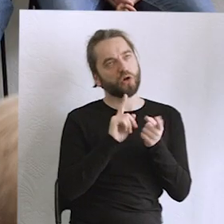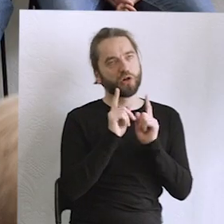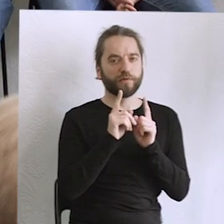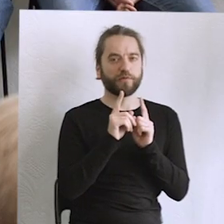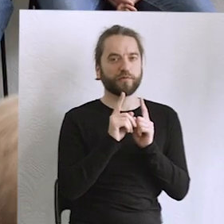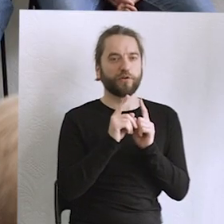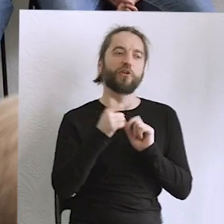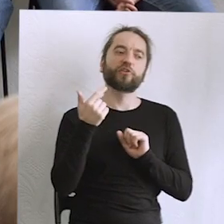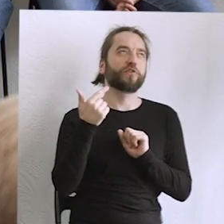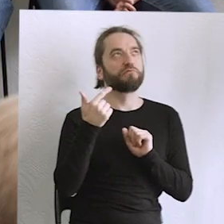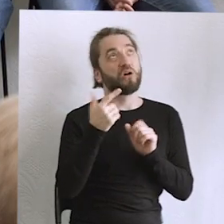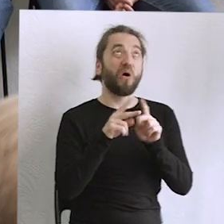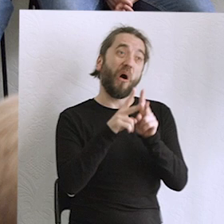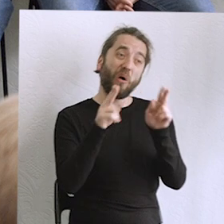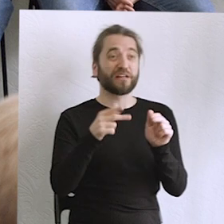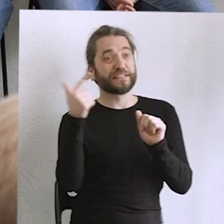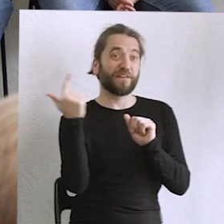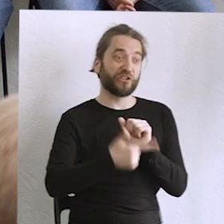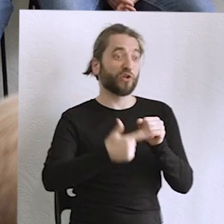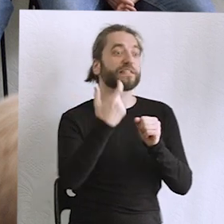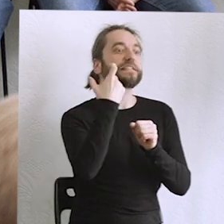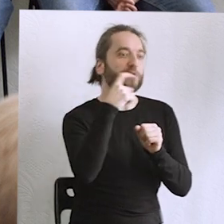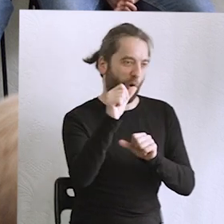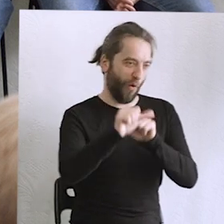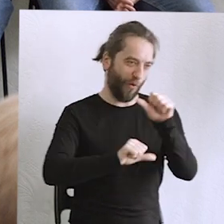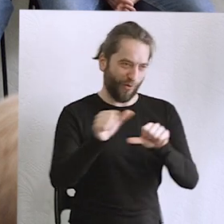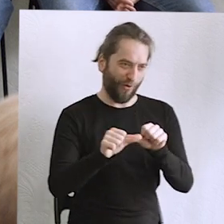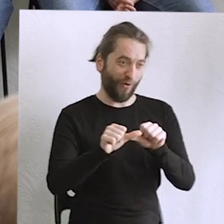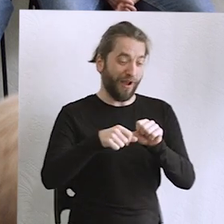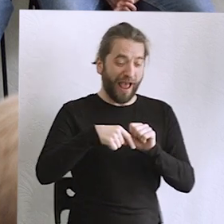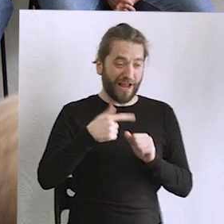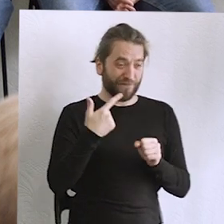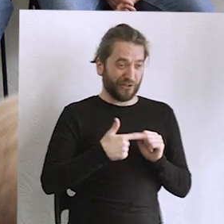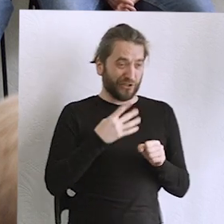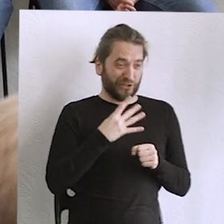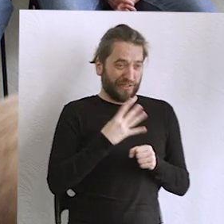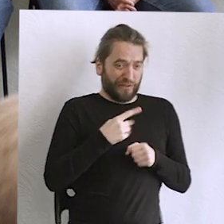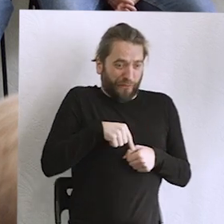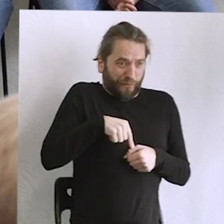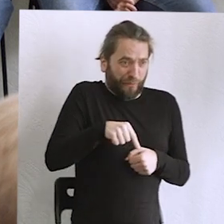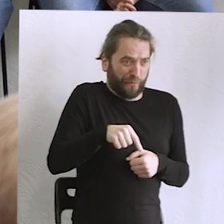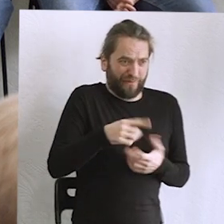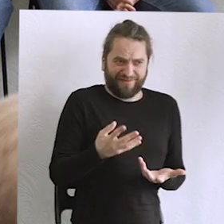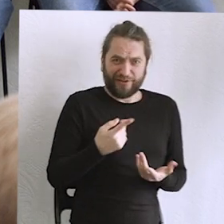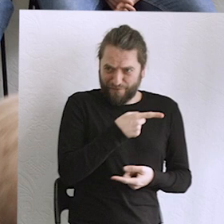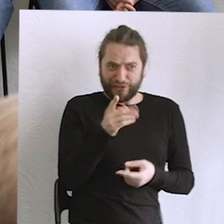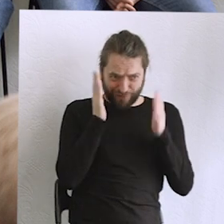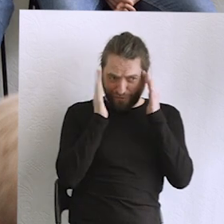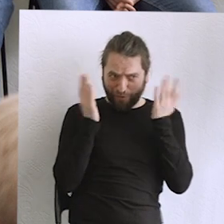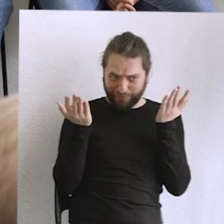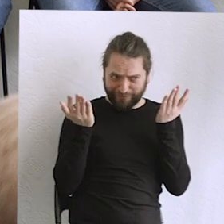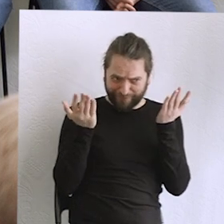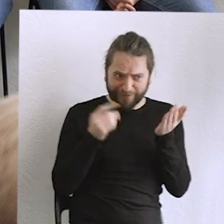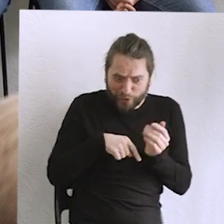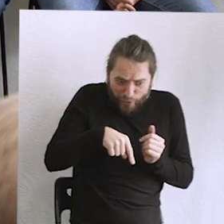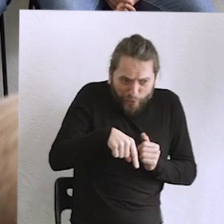2100 roku, a jakby 2040 jest za chwilę. Nie wiem, czy jesteśmy tego świadomi, w sensie